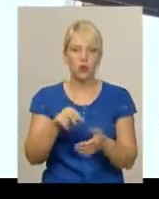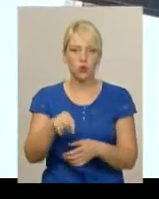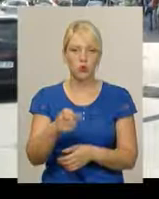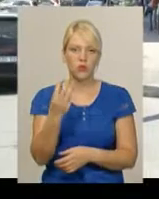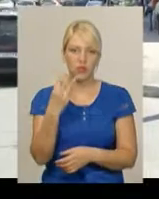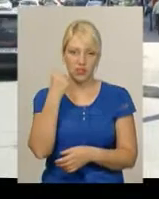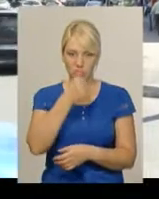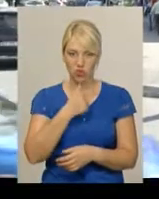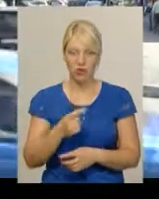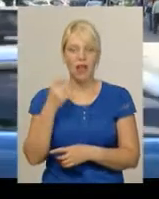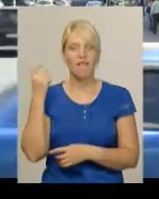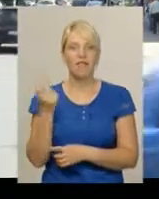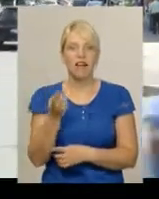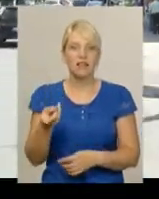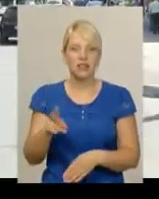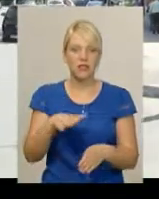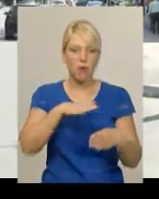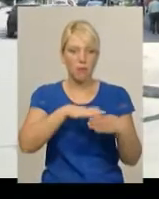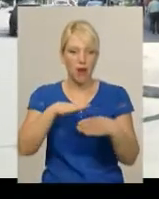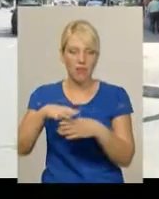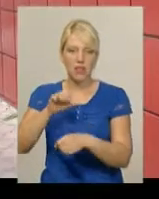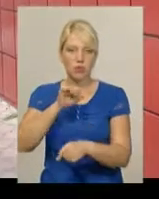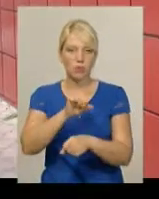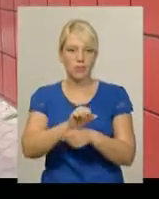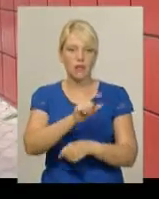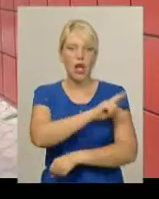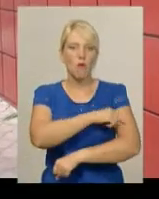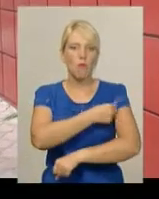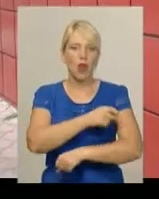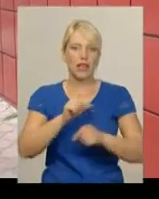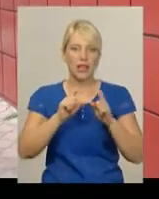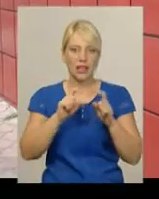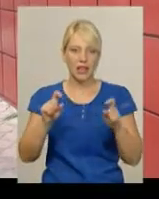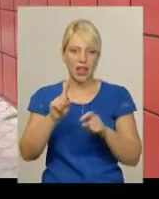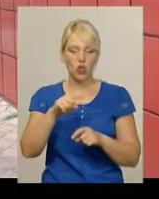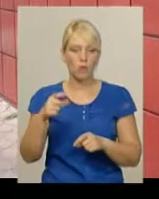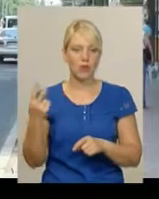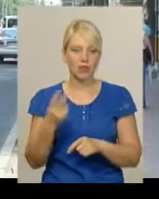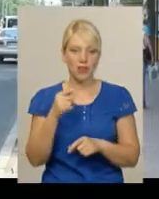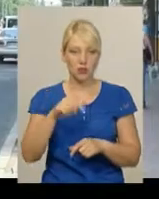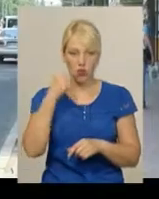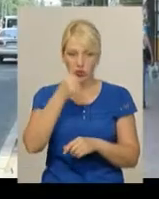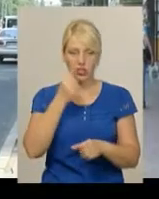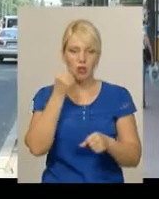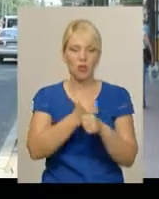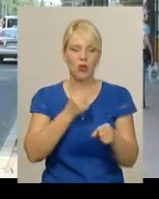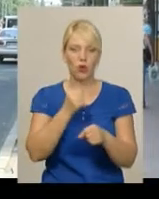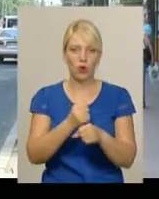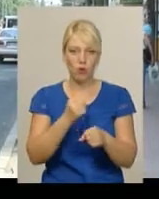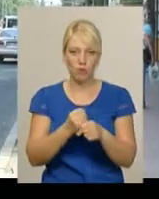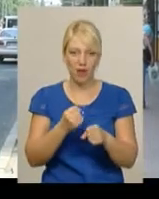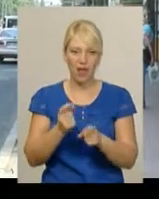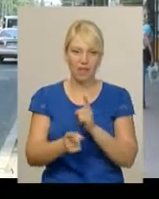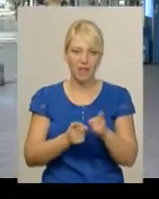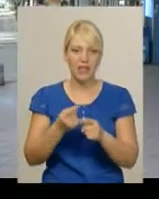А власник двох мафів на зупинці поліклініка номер два Олег Кондратюк цьогоріч переробляв зовнішній вигляд тимчасових споруд